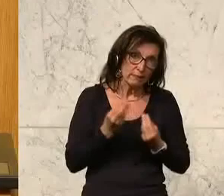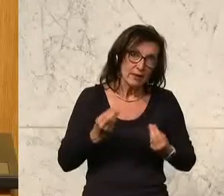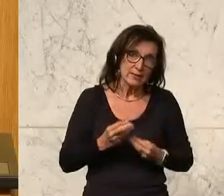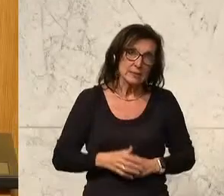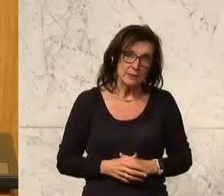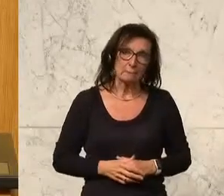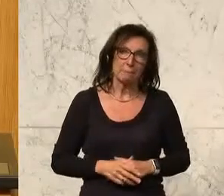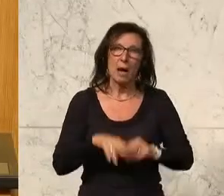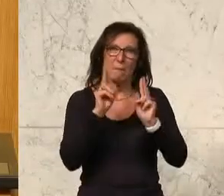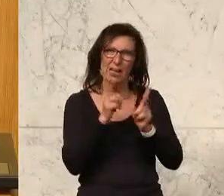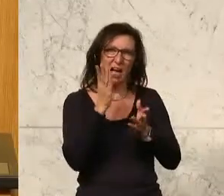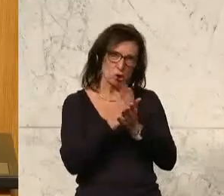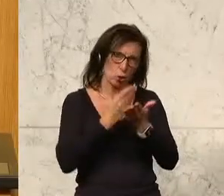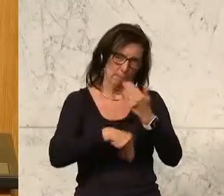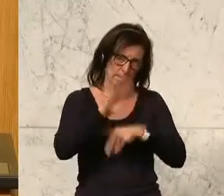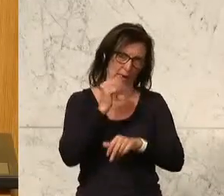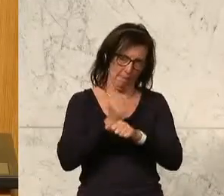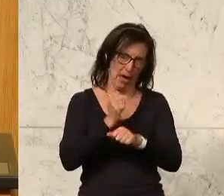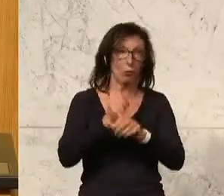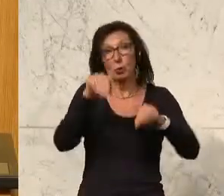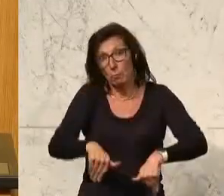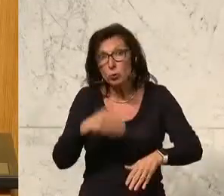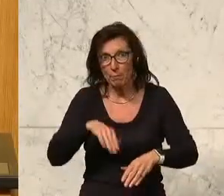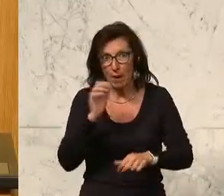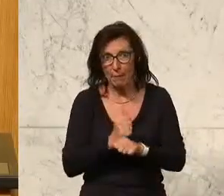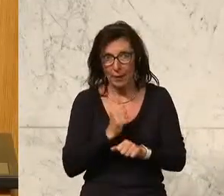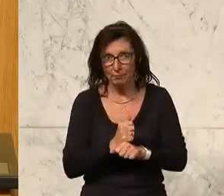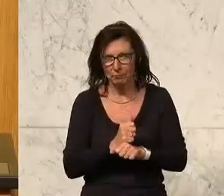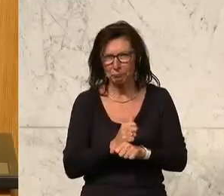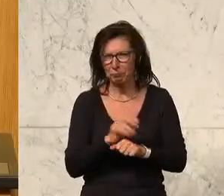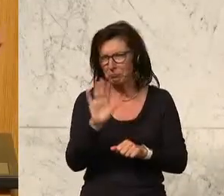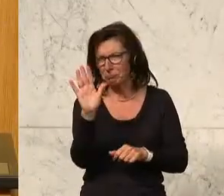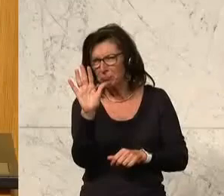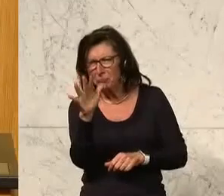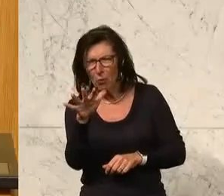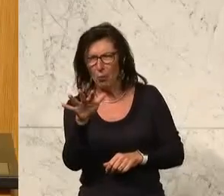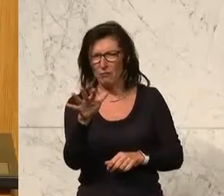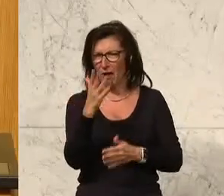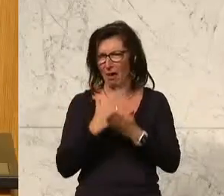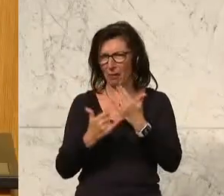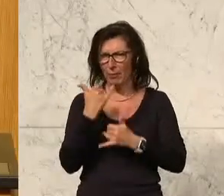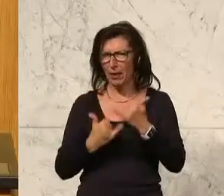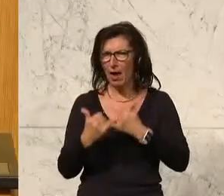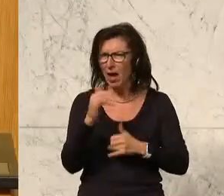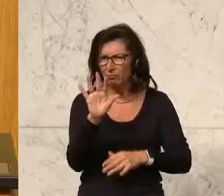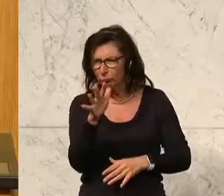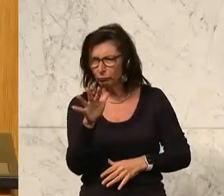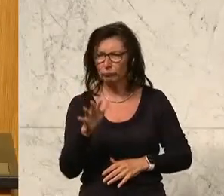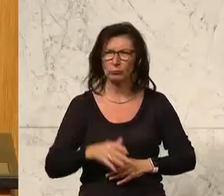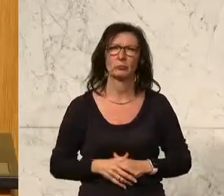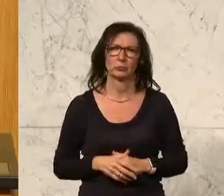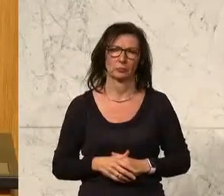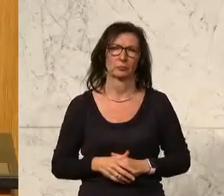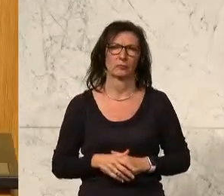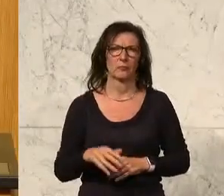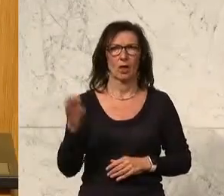hätte man durchaus mehr machen müssen. Es hat jetzt seit ungefähr einem halben Jahr in etwa eine